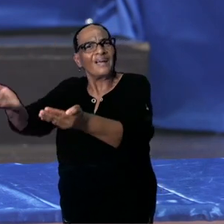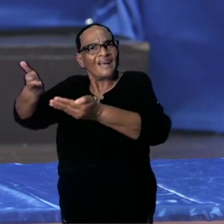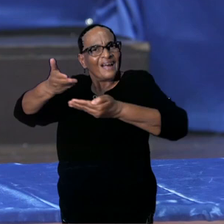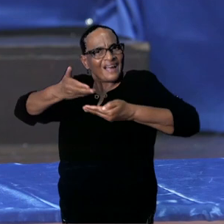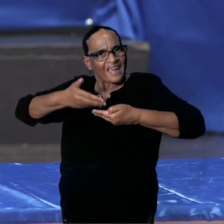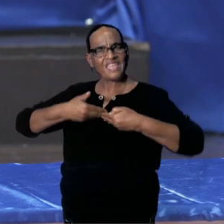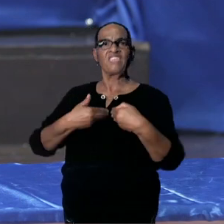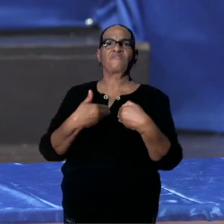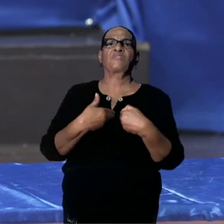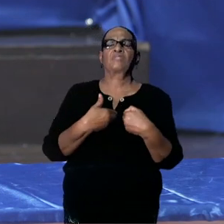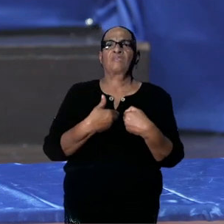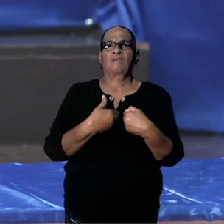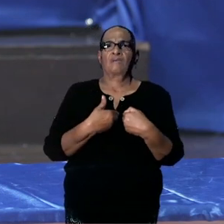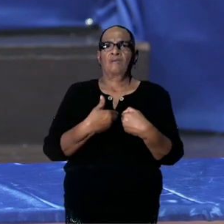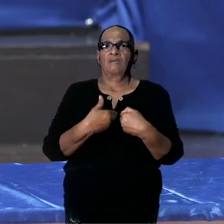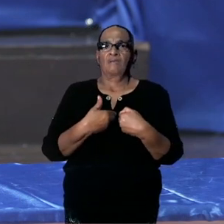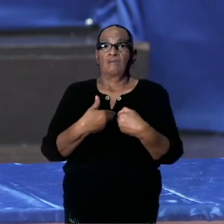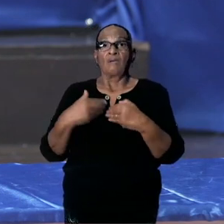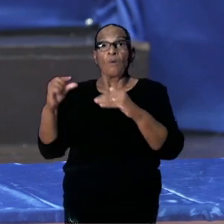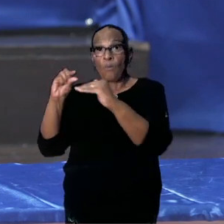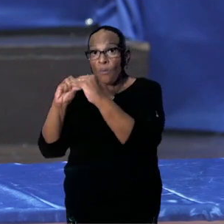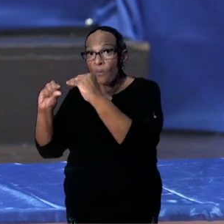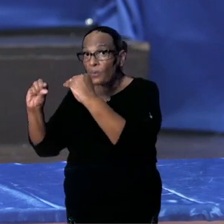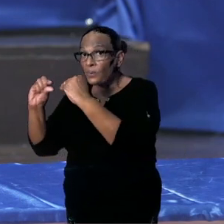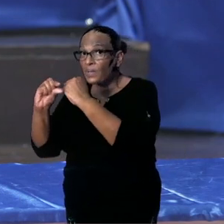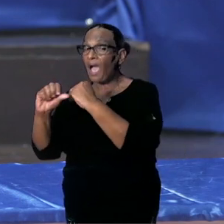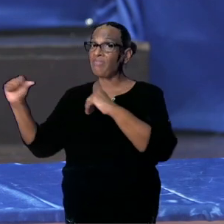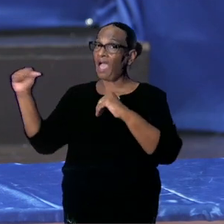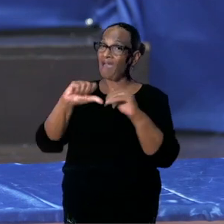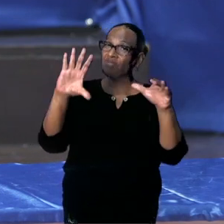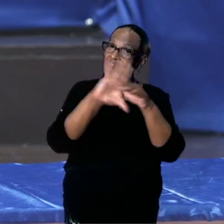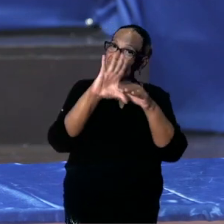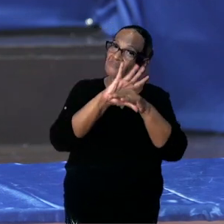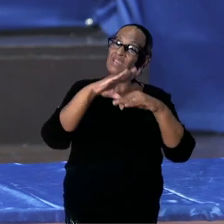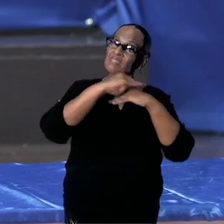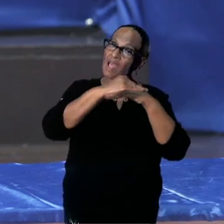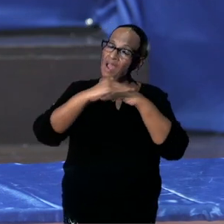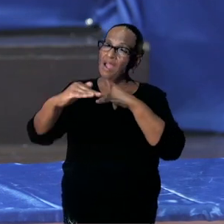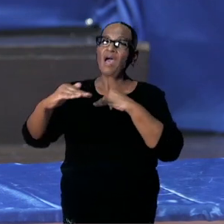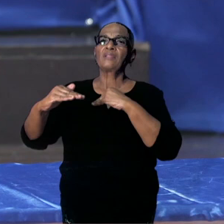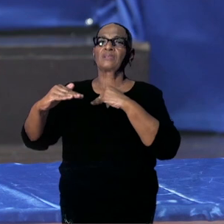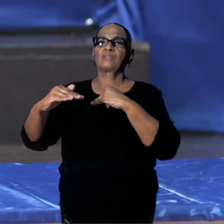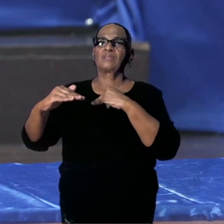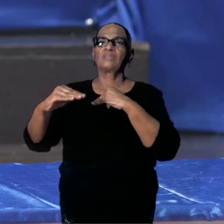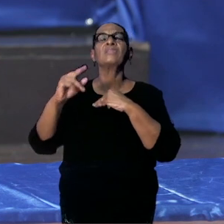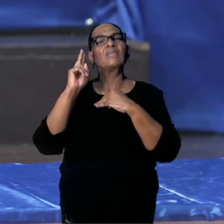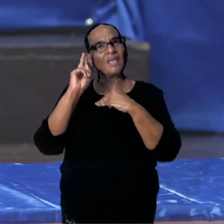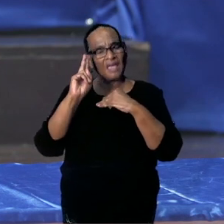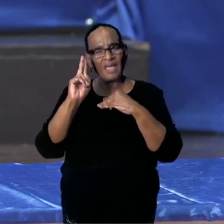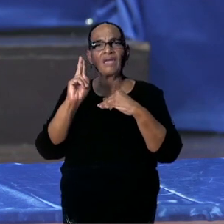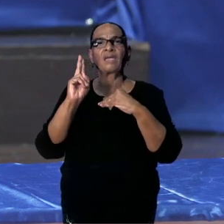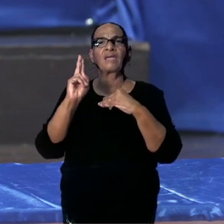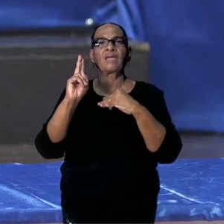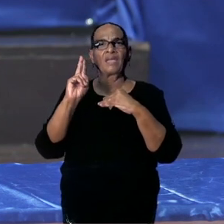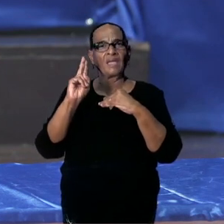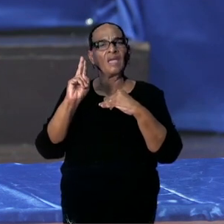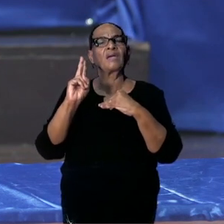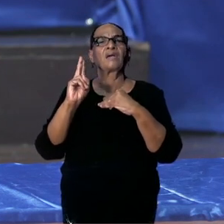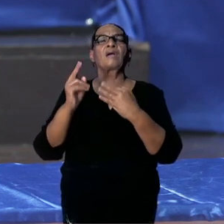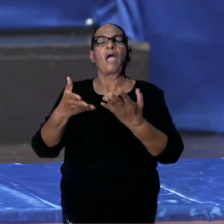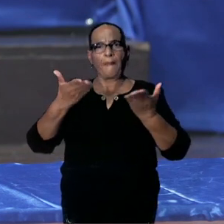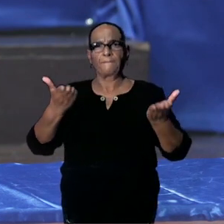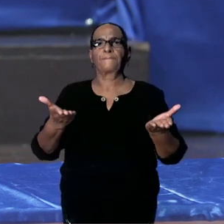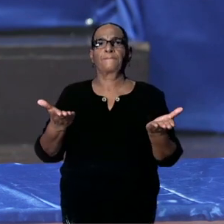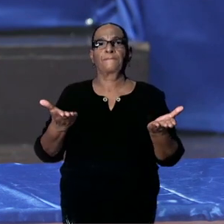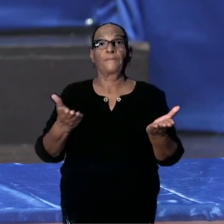ontvangen. Ook aan Guyana en andere bevriende naties is er inderdaad gedoneerd. En wij